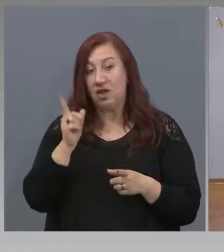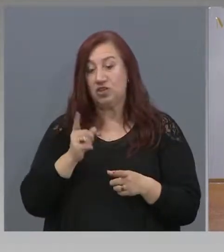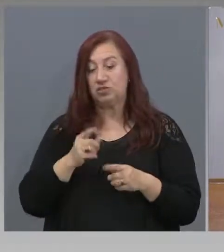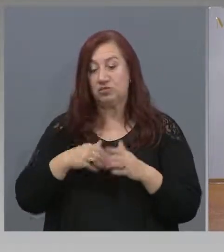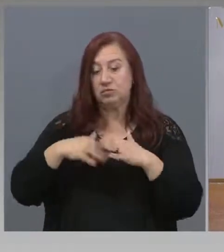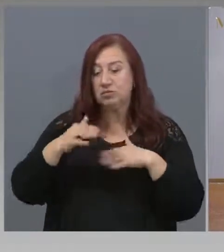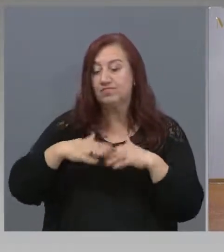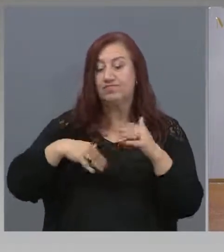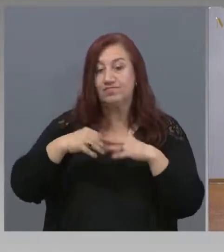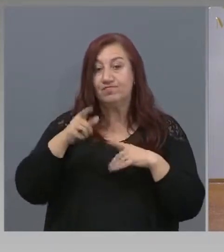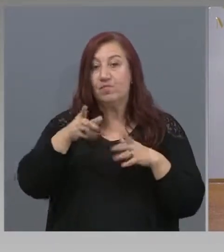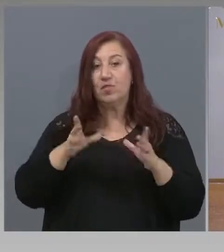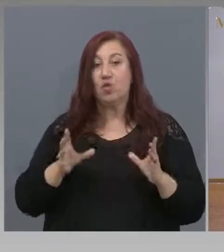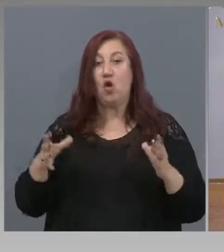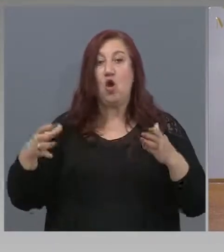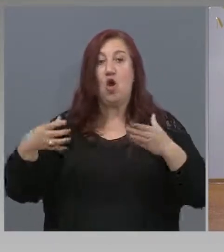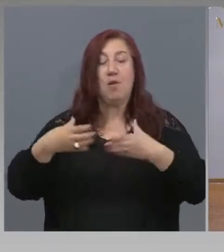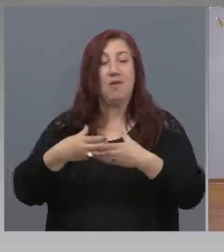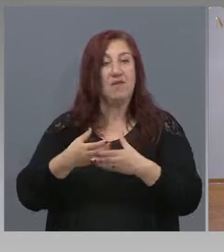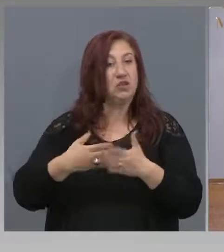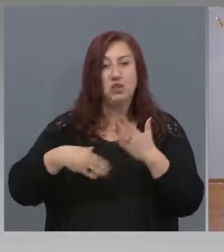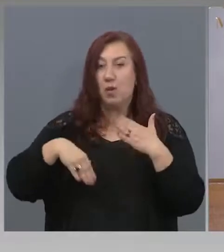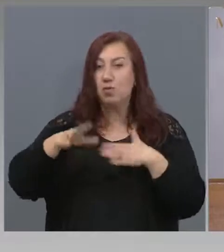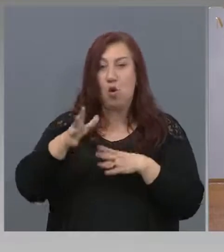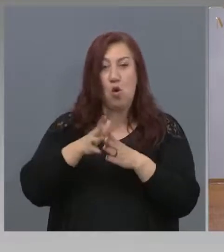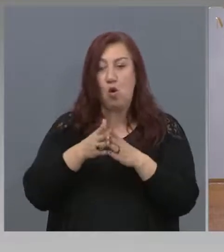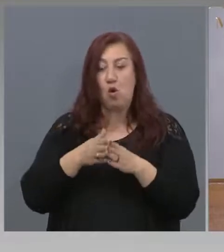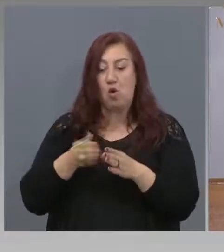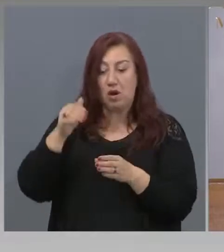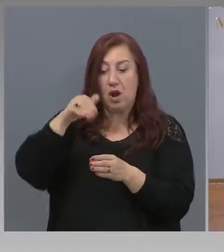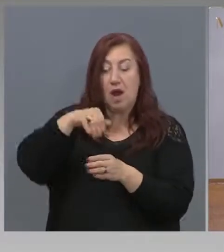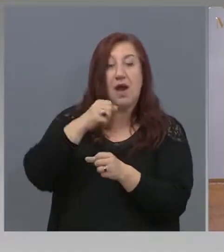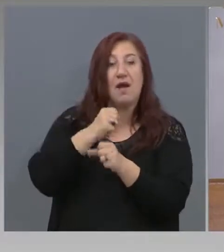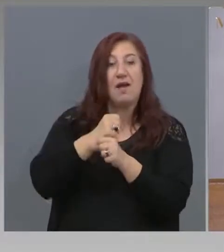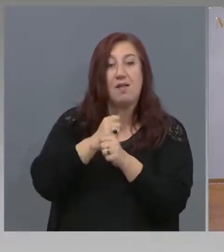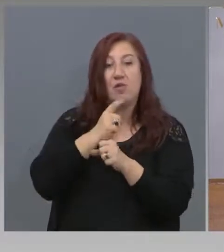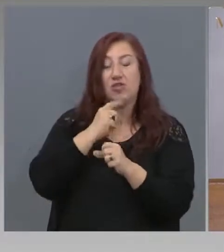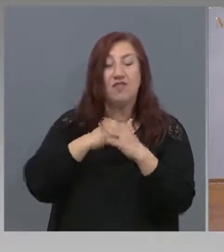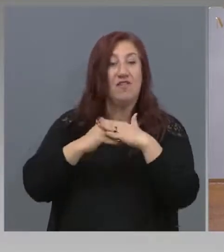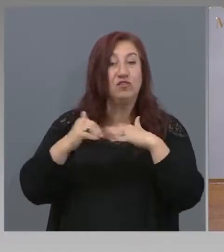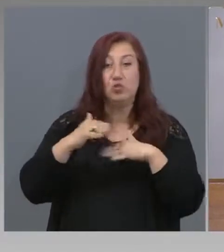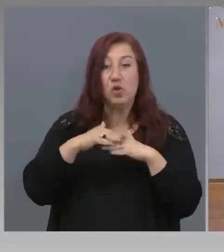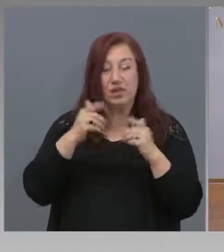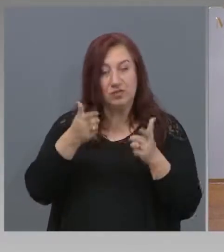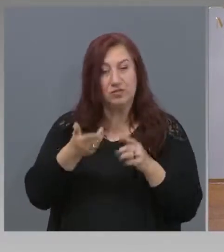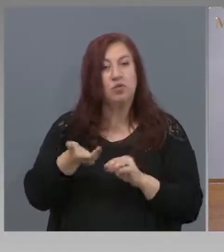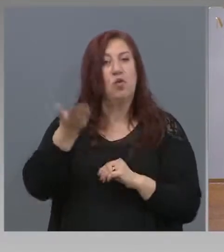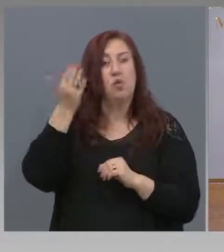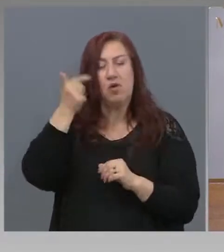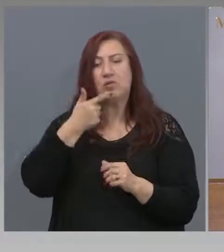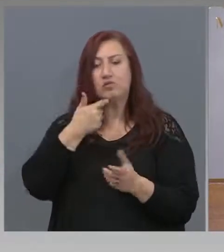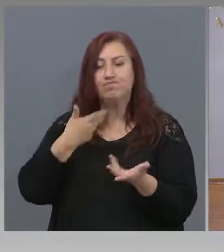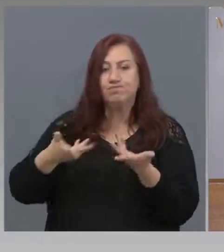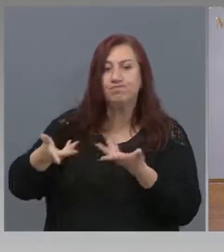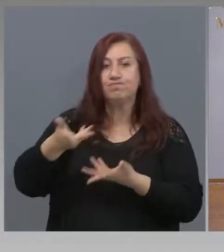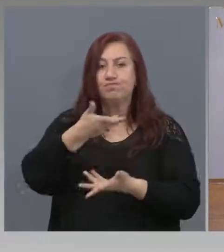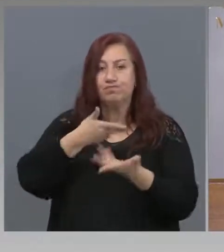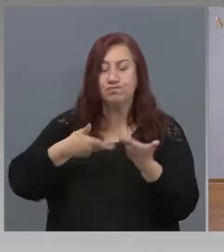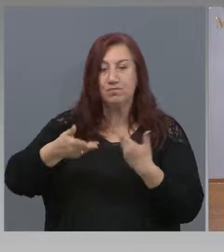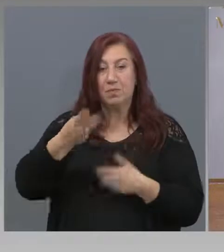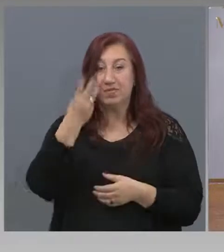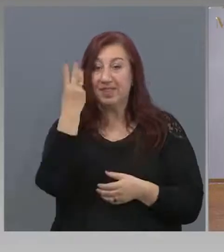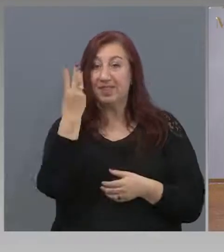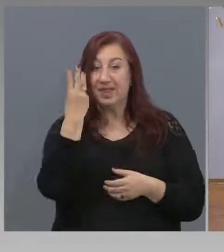обхваща значителен брой работещи в него. Когато говорихме за тези три неща, туризъм, миналата